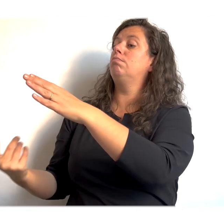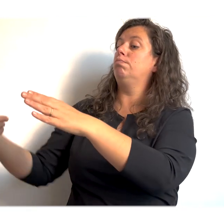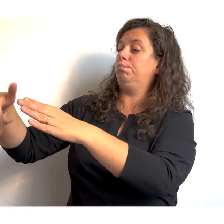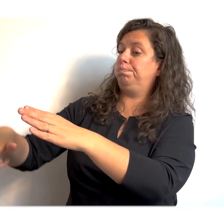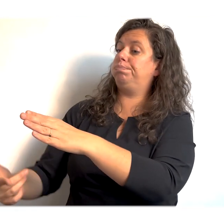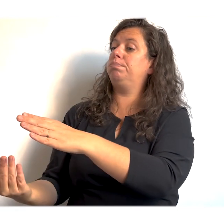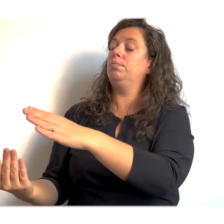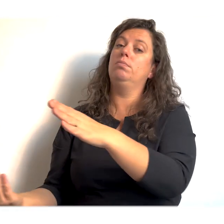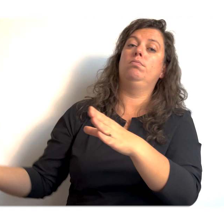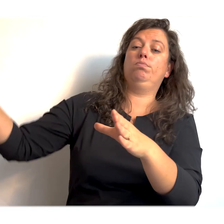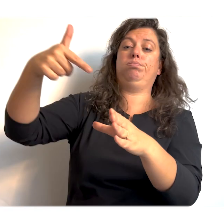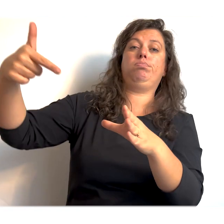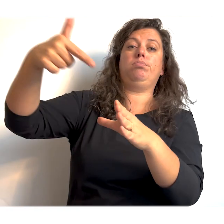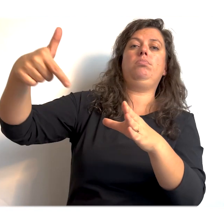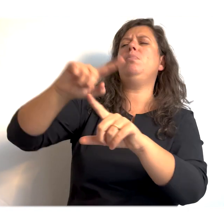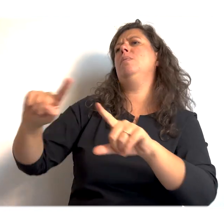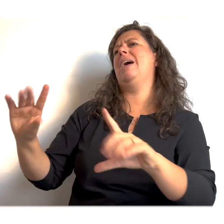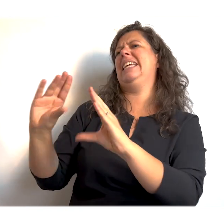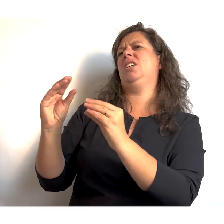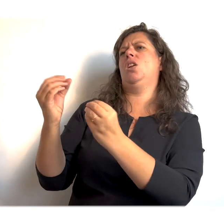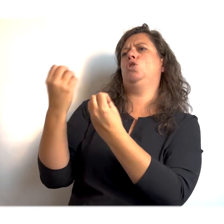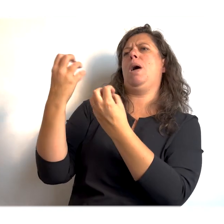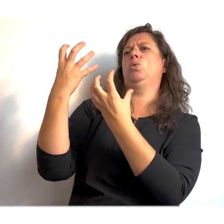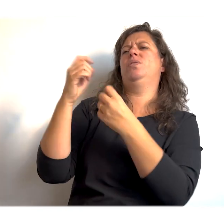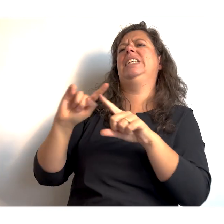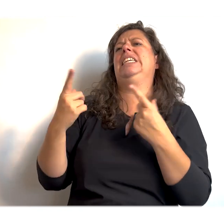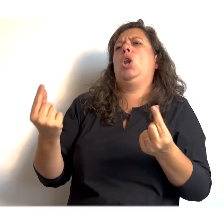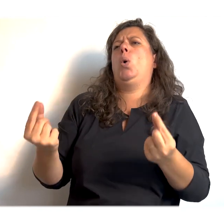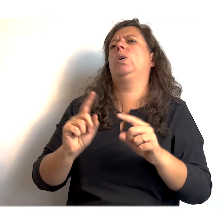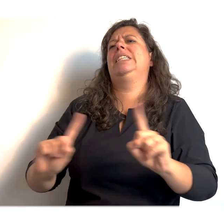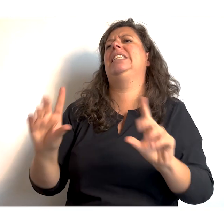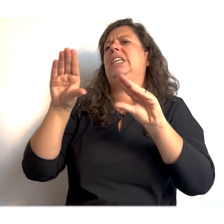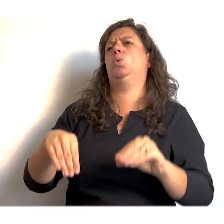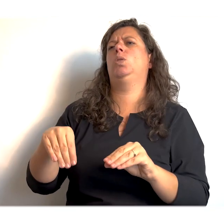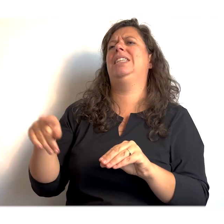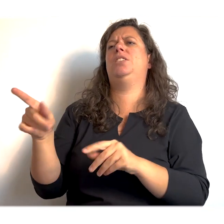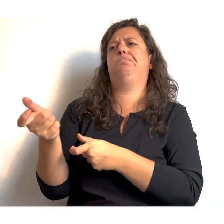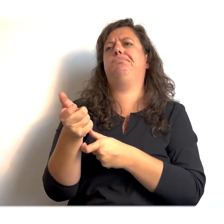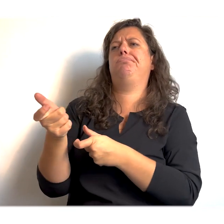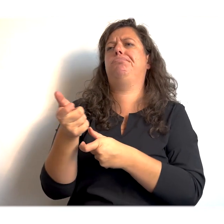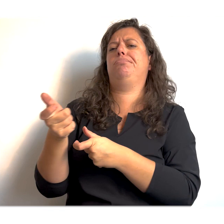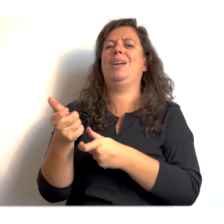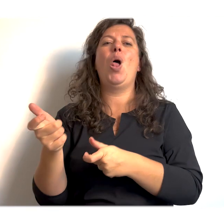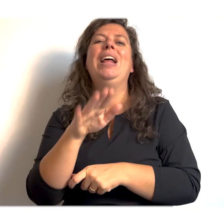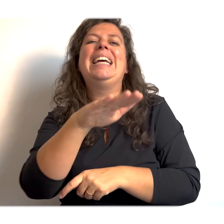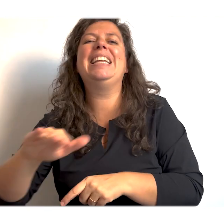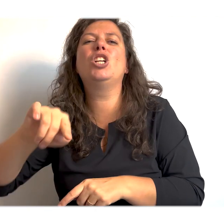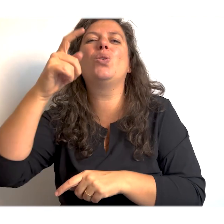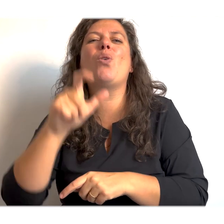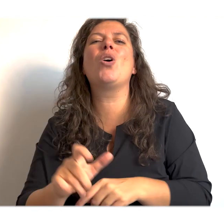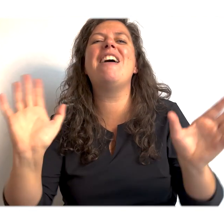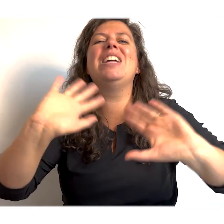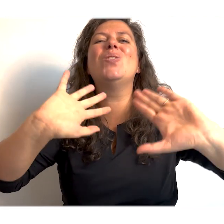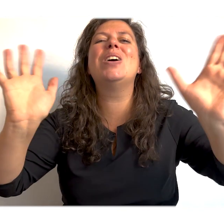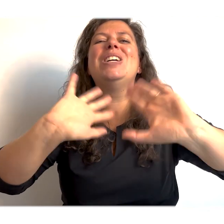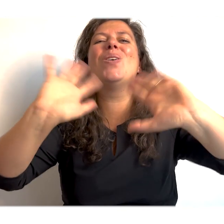Maar Olli, ik vind het niet leuk als je me nat spuit, heb ik echt geen zin in. Nee, oi, dat zullen we niet doen. Nee, Olli, dat je echt niet doen. Kits, zien we je volgende week weer. Doei, kits,